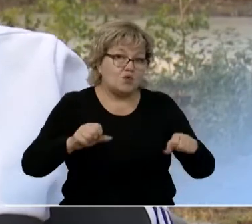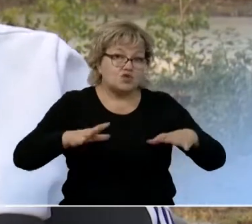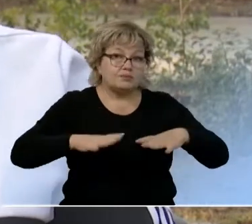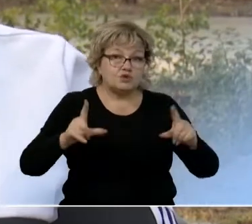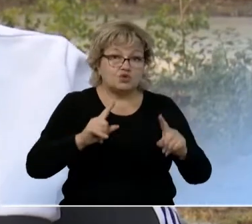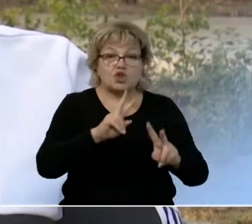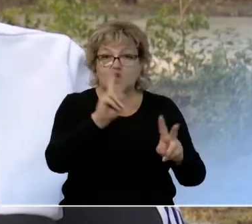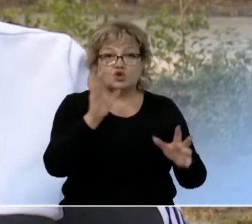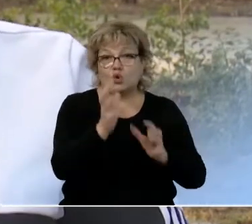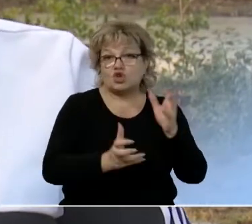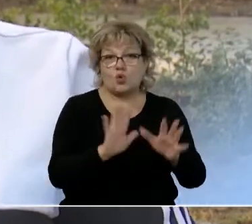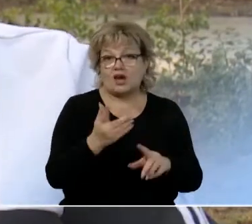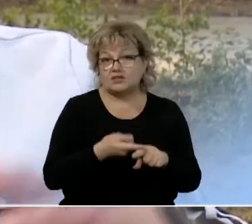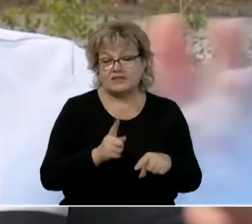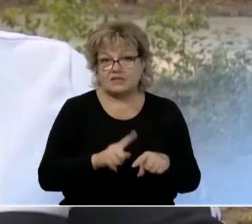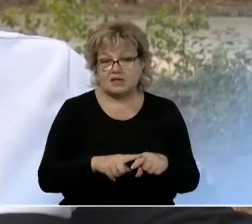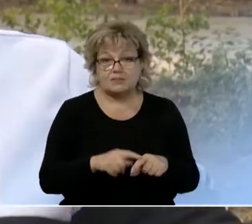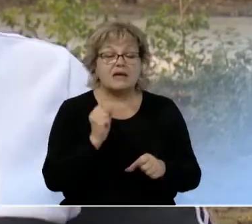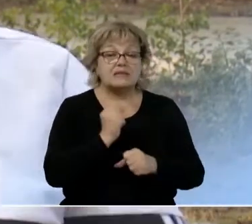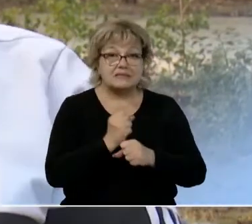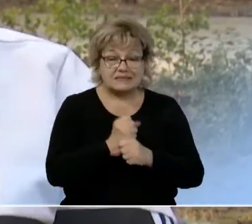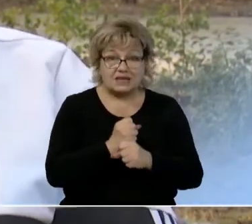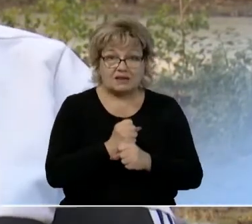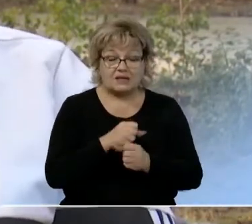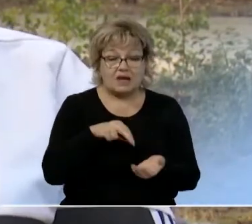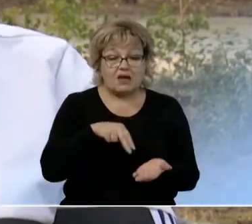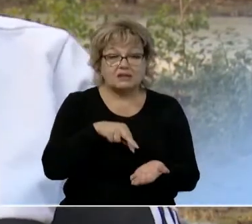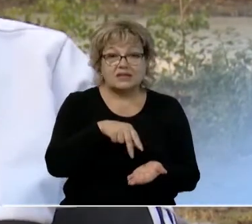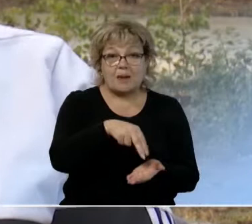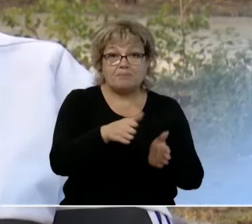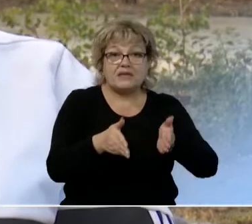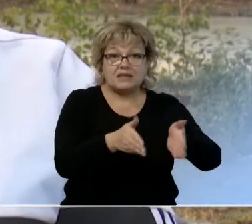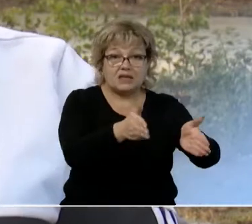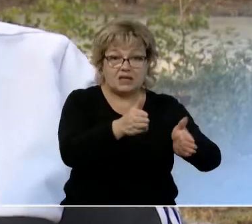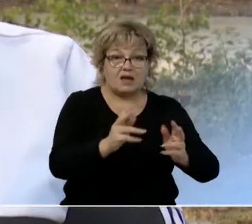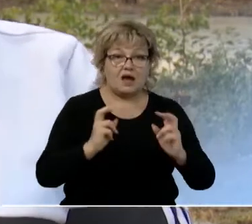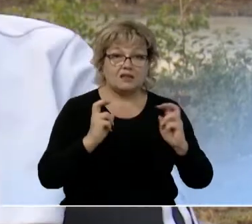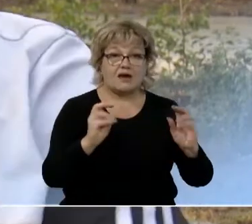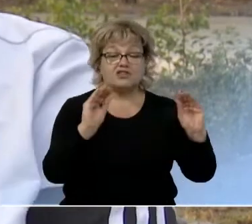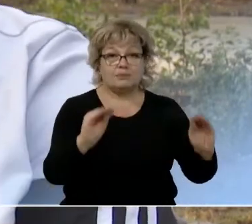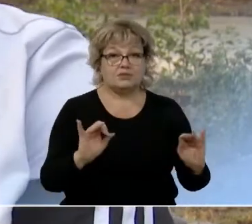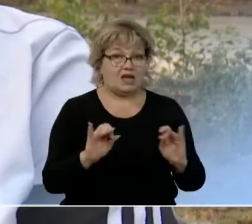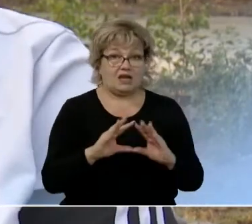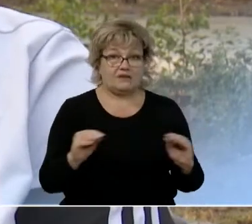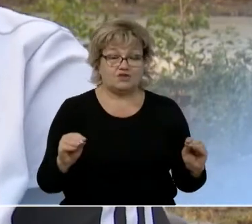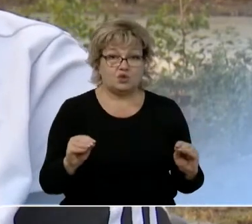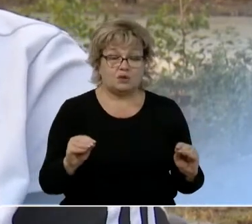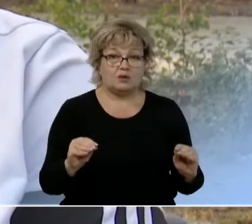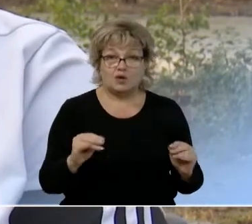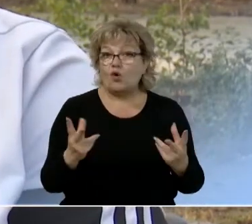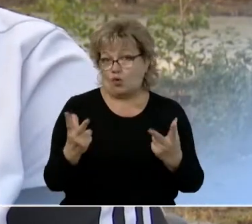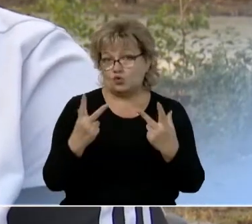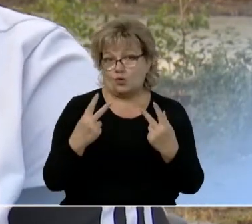то, что никто не ухаживает за этим, как бы сделали тропинки и лавочки поставили. На этом все закончено. Хотя ж